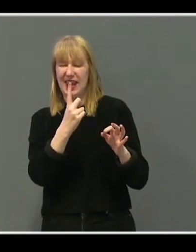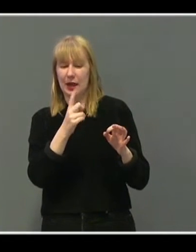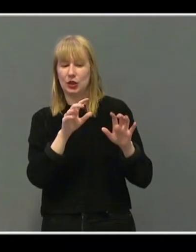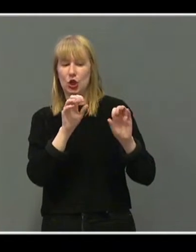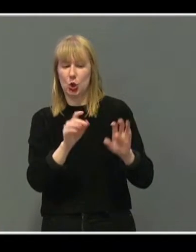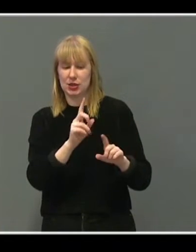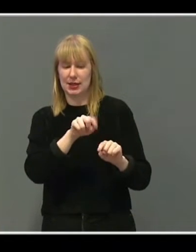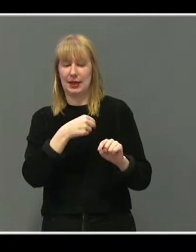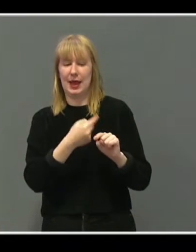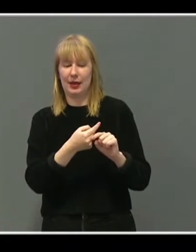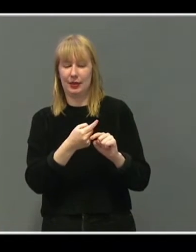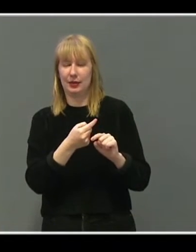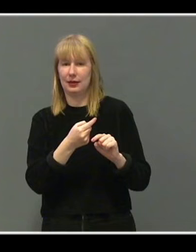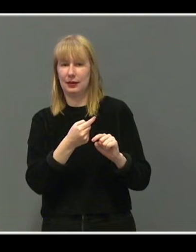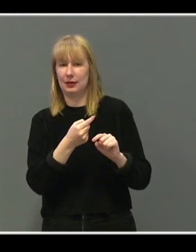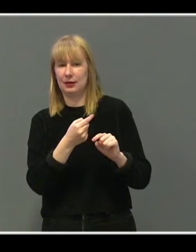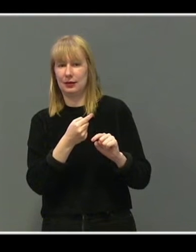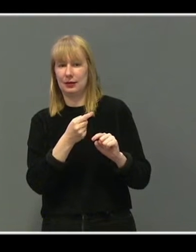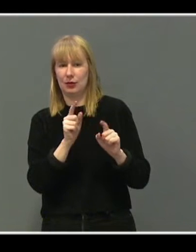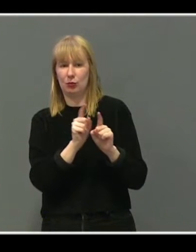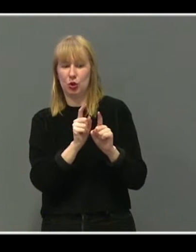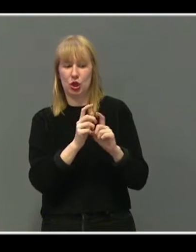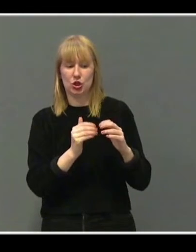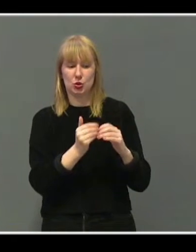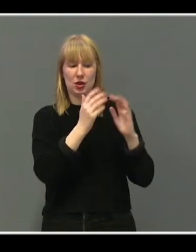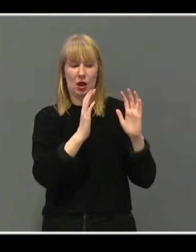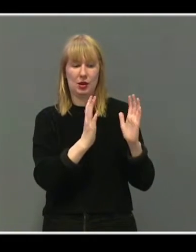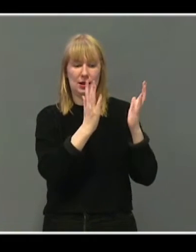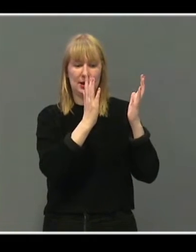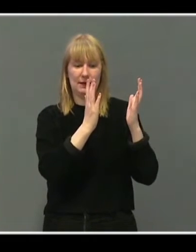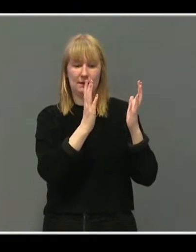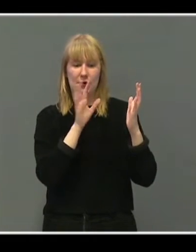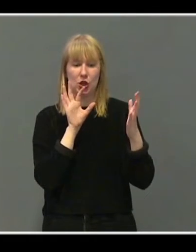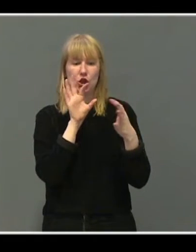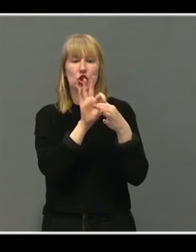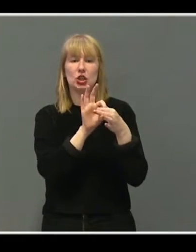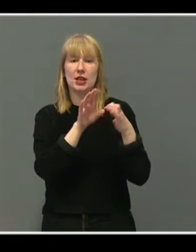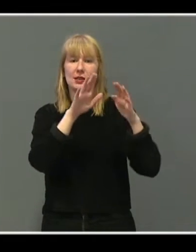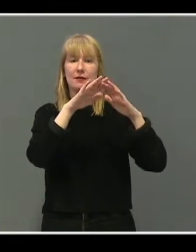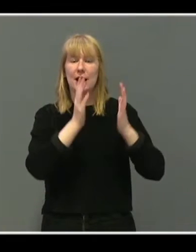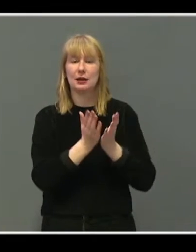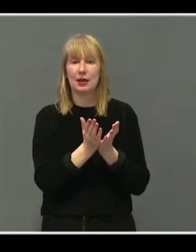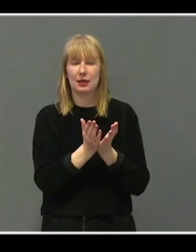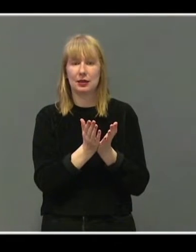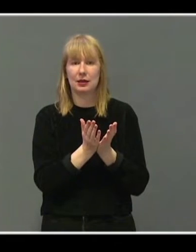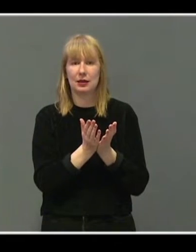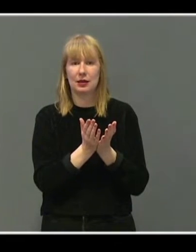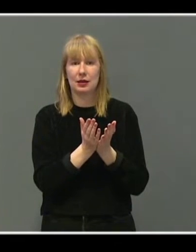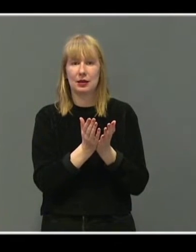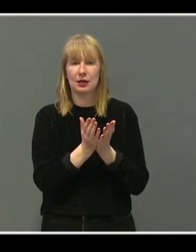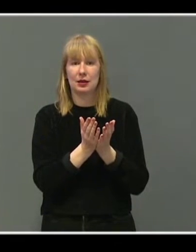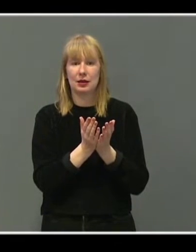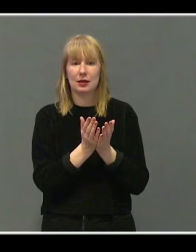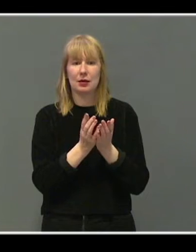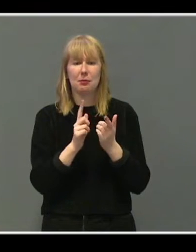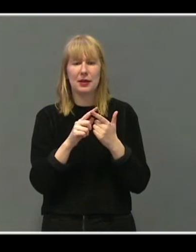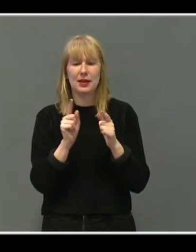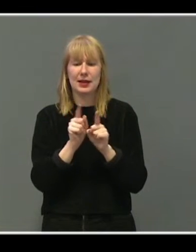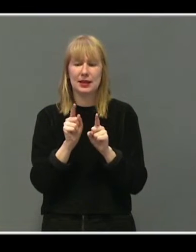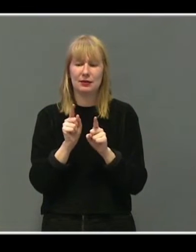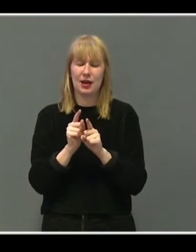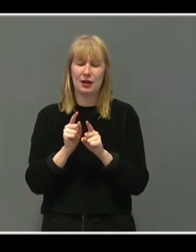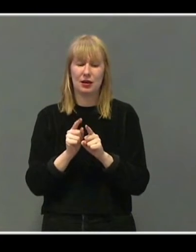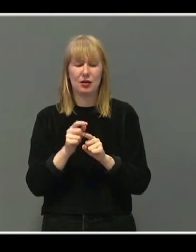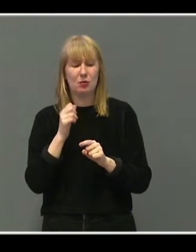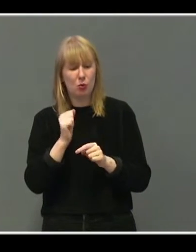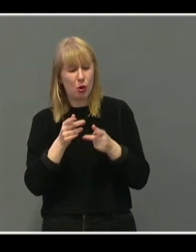normalt i livet, og som knytter det sosiale livet ut mot verden. Men så har de jo sagt mange år,